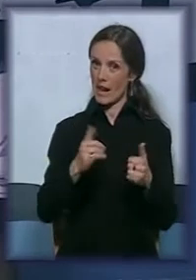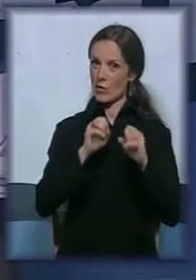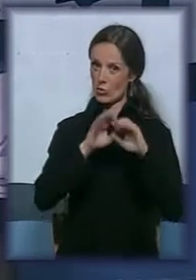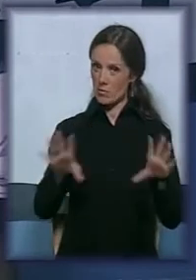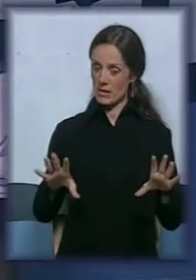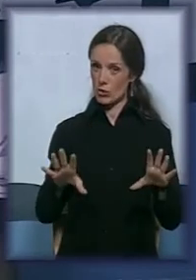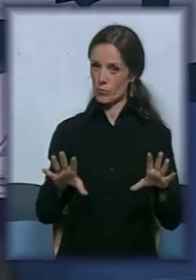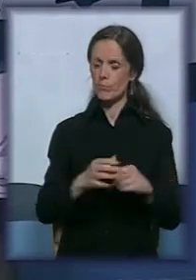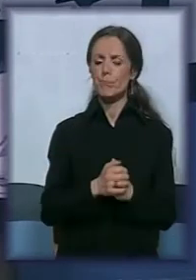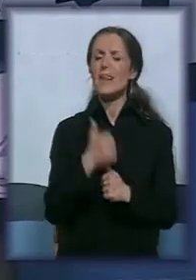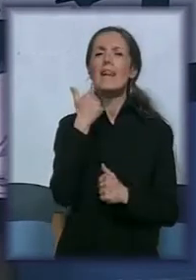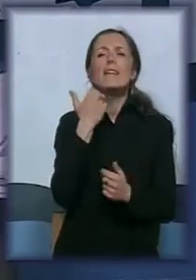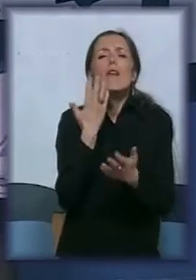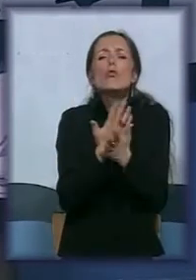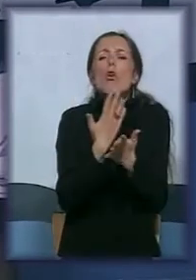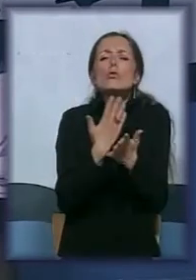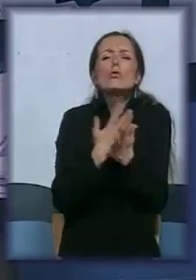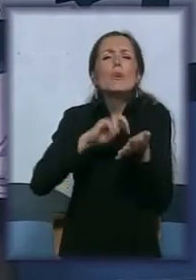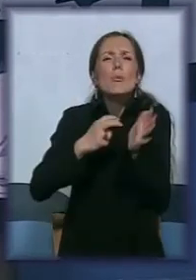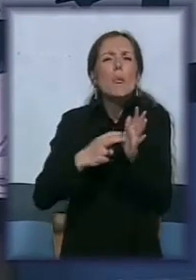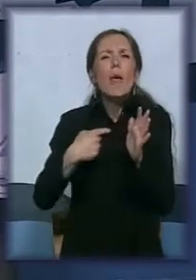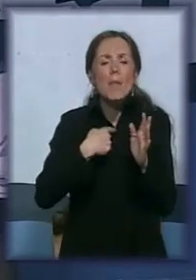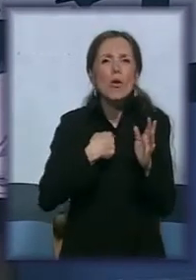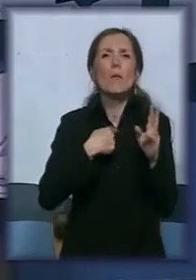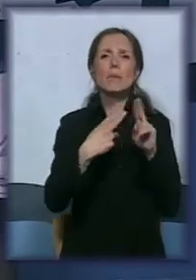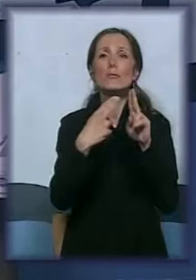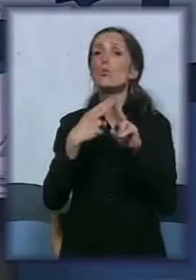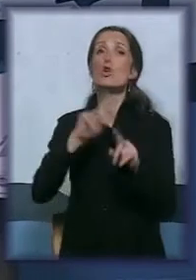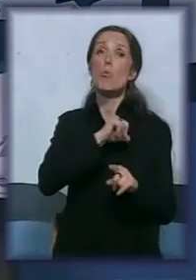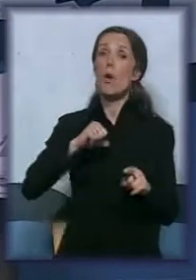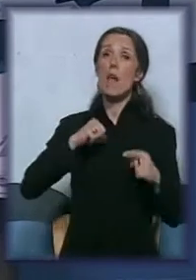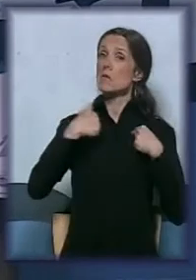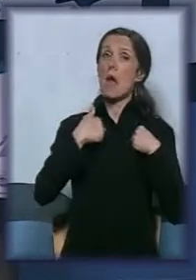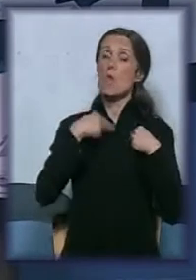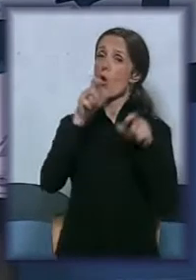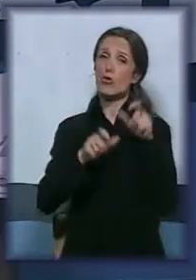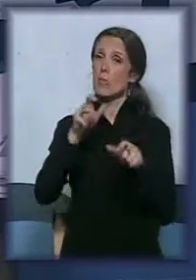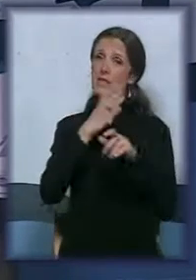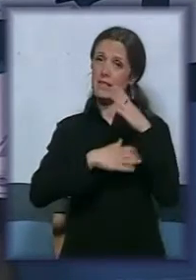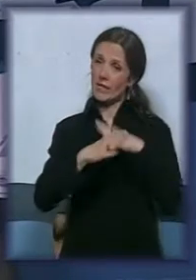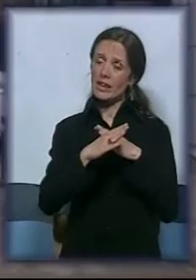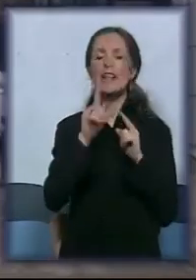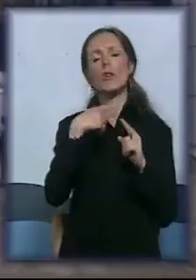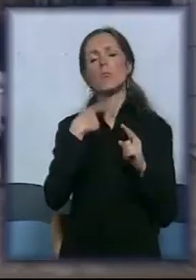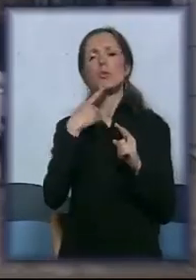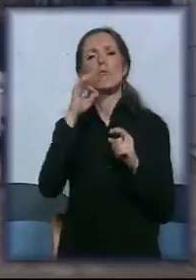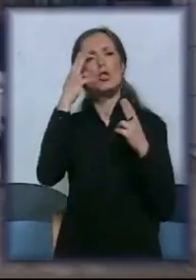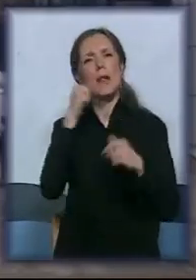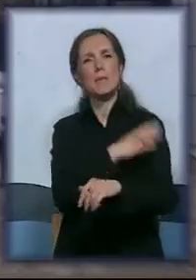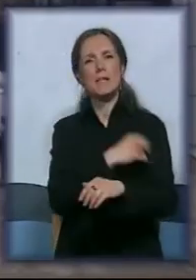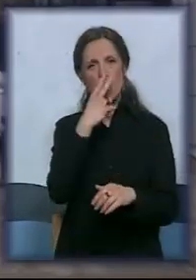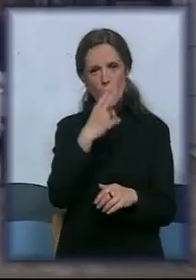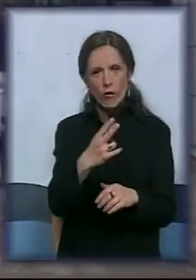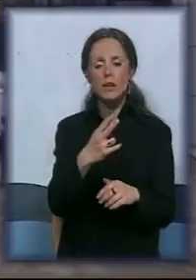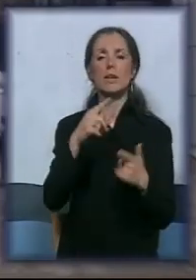Dakle, jedan od osnovnih problema sa kojima se susrećemo, ne samo mi kao osobe sa invaliditetom, govorići o slepim i slabovidima, govorići o